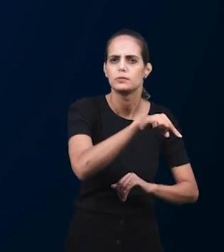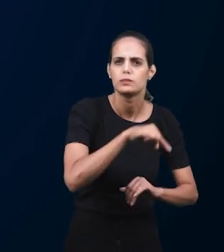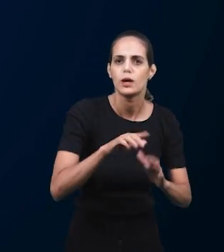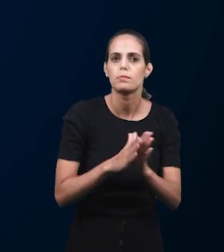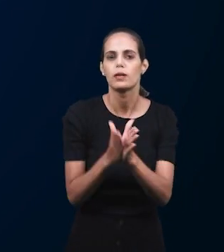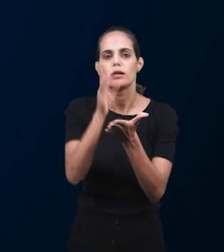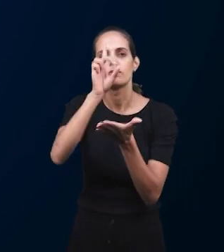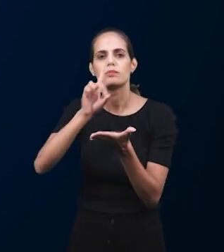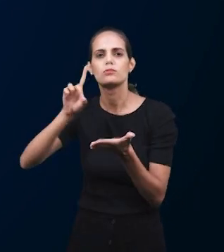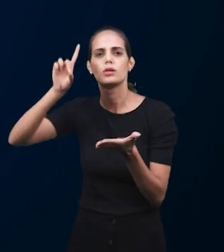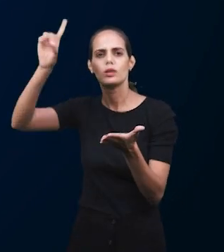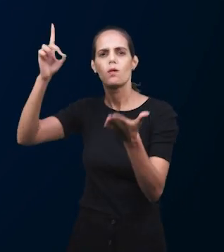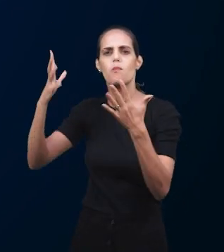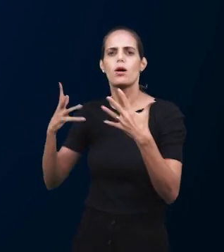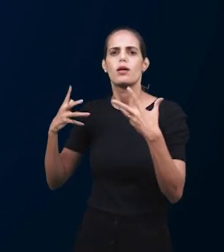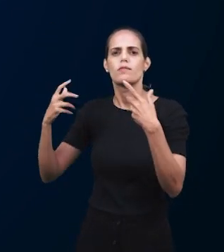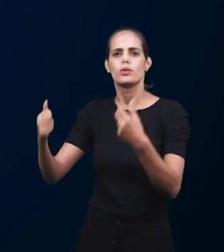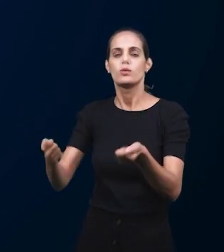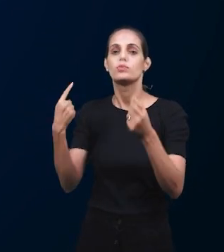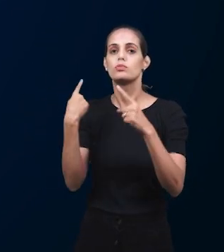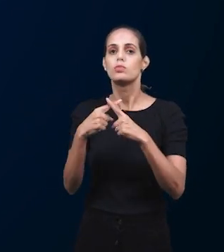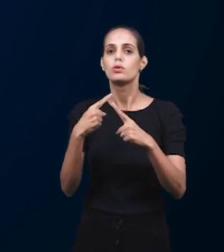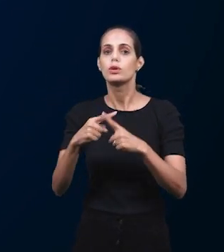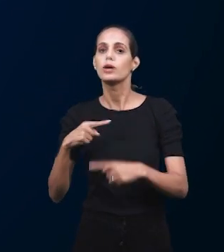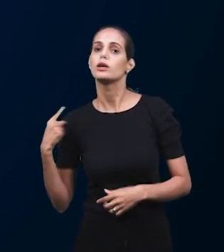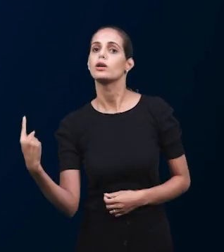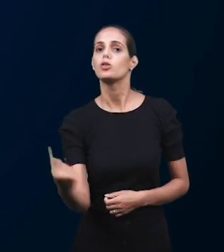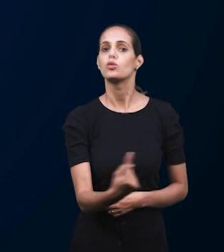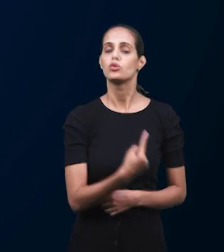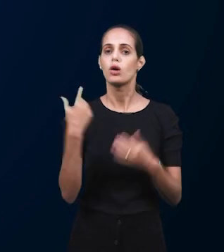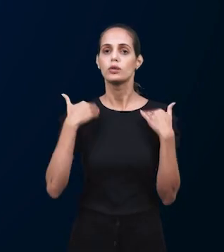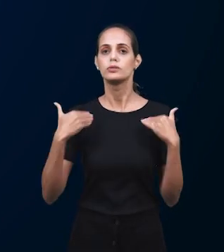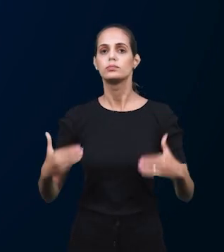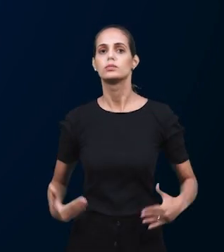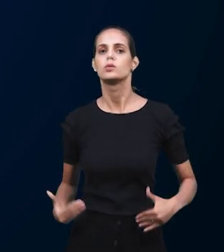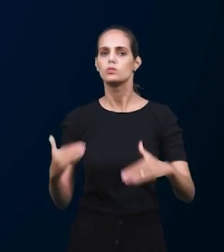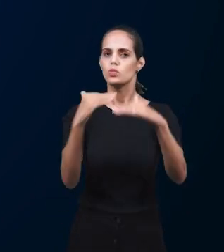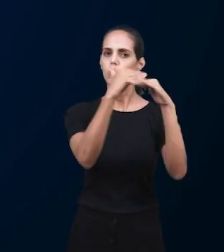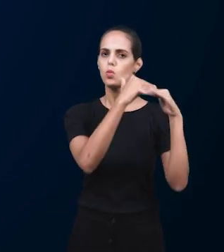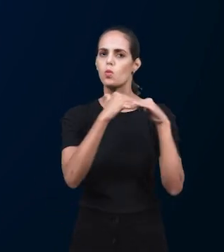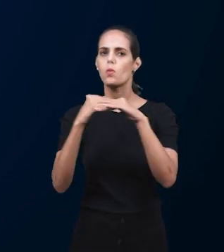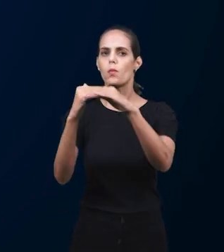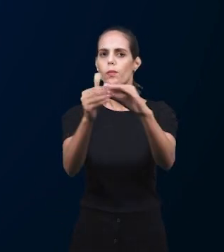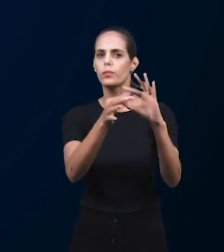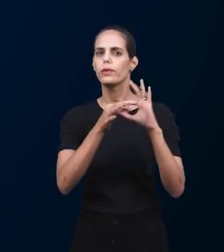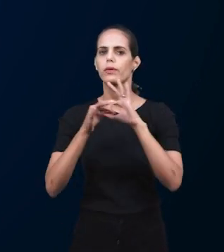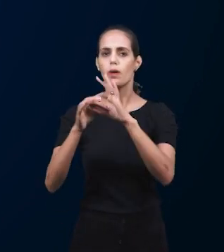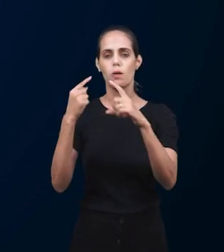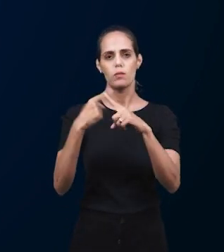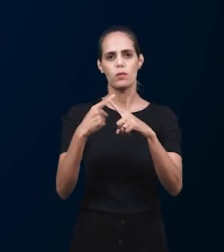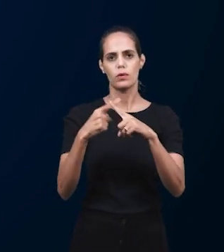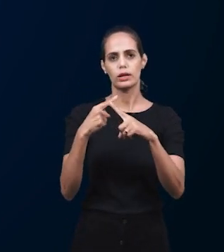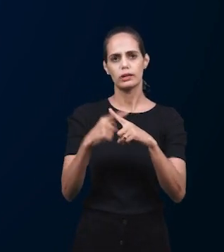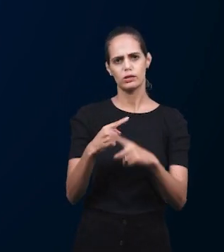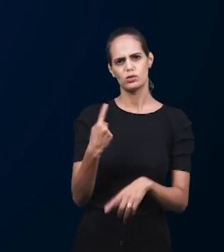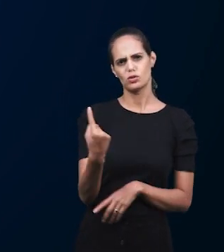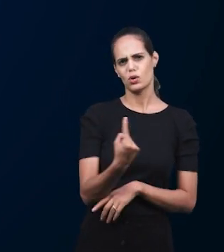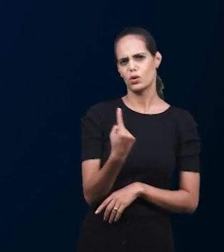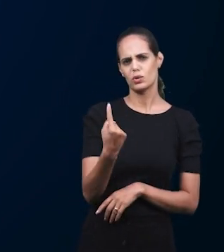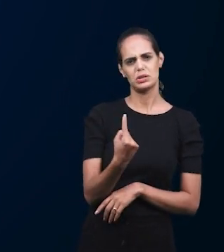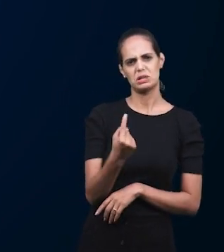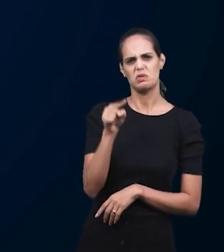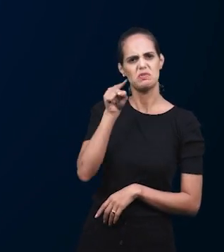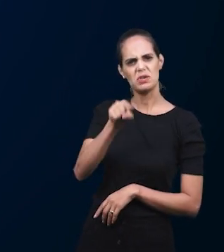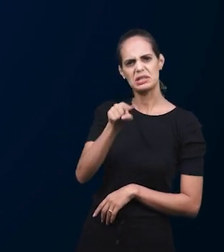очень сложно быть, даже если мы говорим Господом, мы Ему отдаем, молимся, но